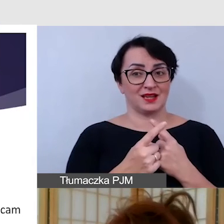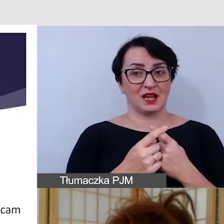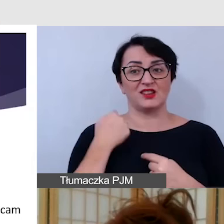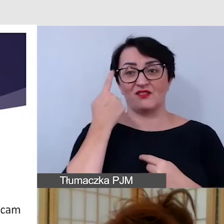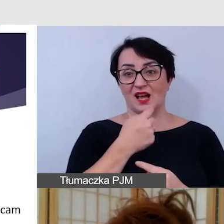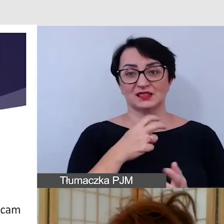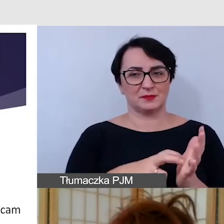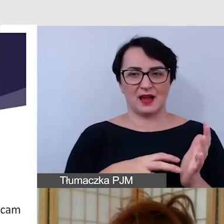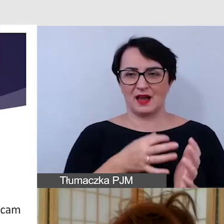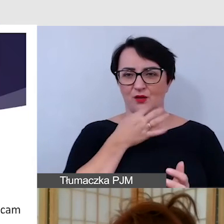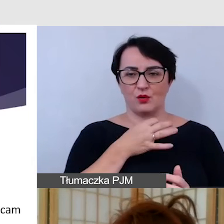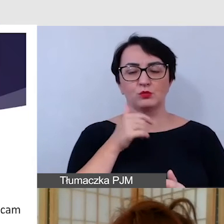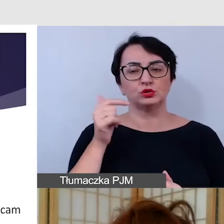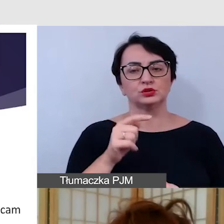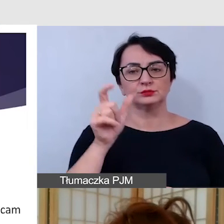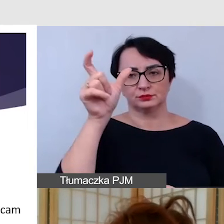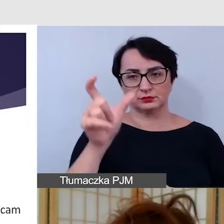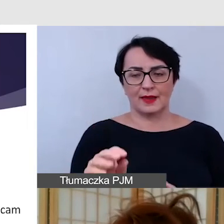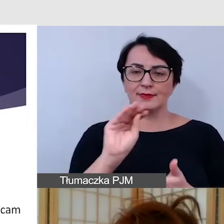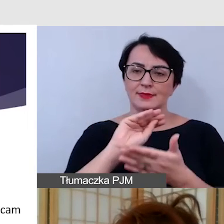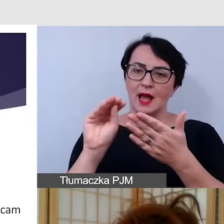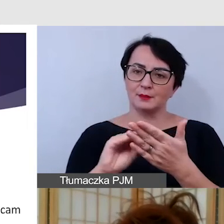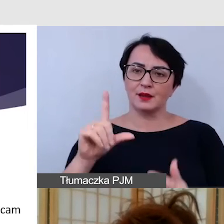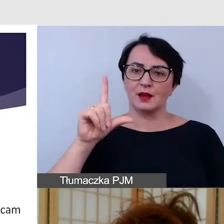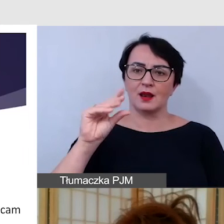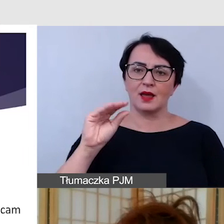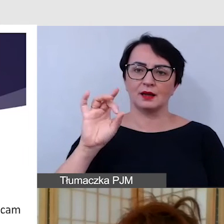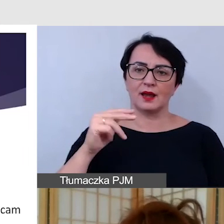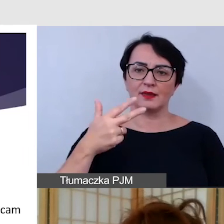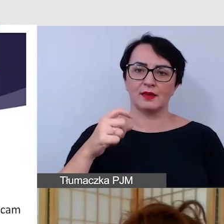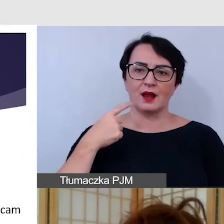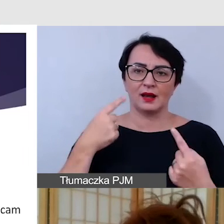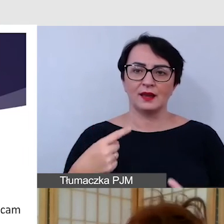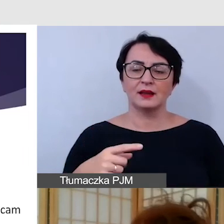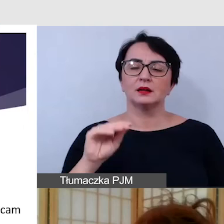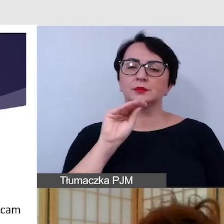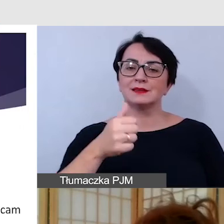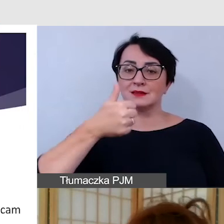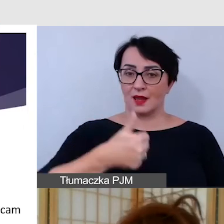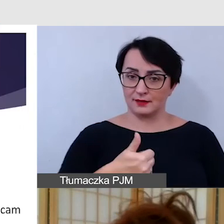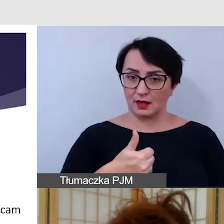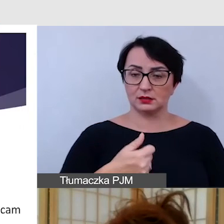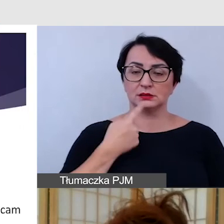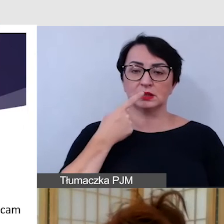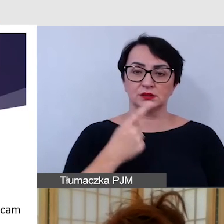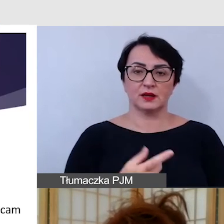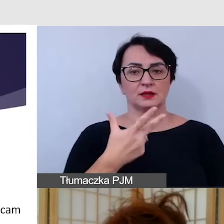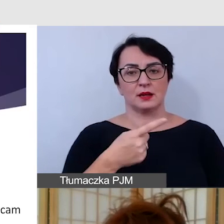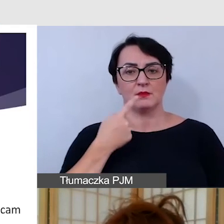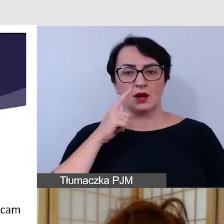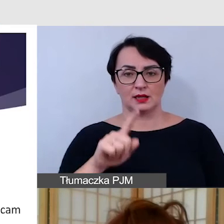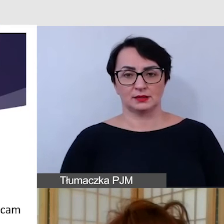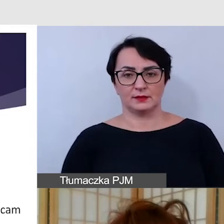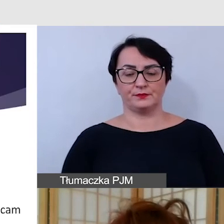dokładnie w legendzie poinformować, co każda z nich oznacza, czyli numerujemy, że od 1 do 5 to jest na przykład